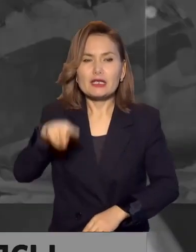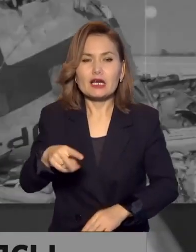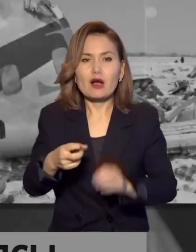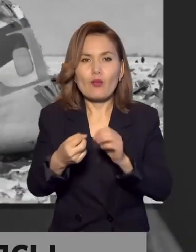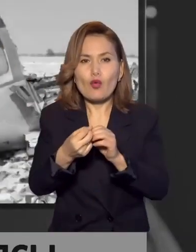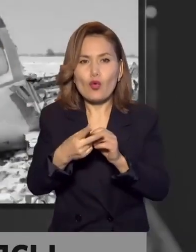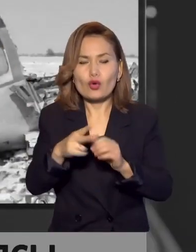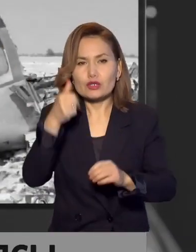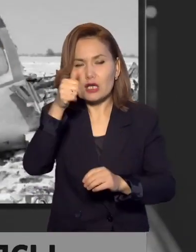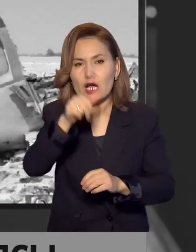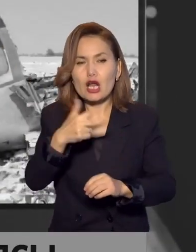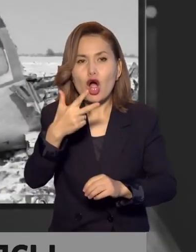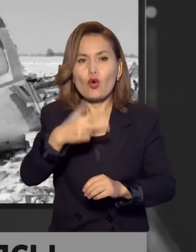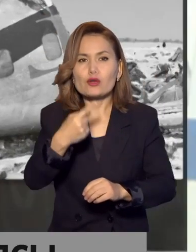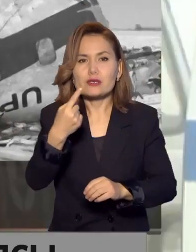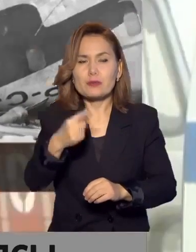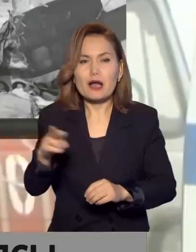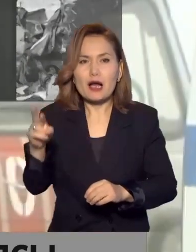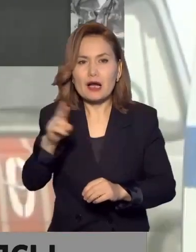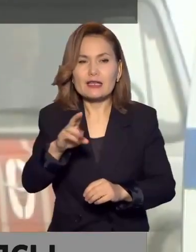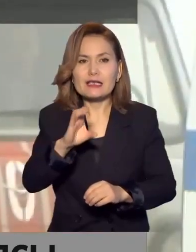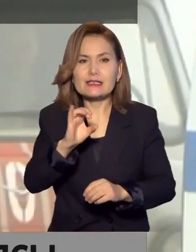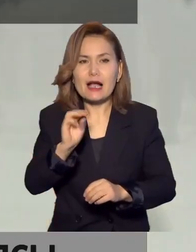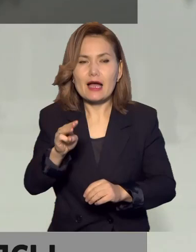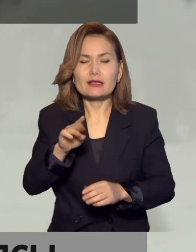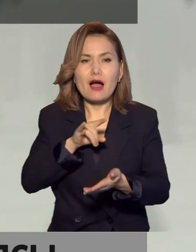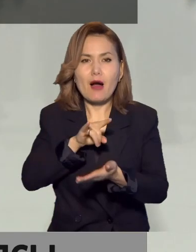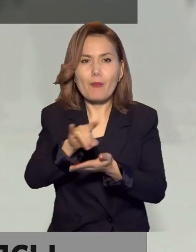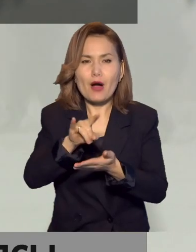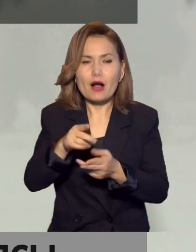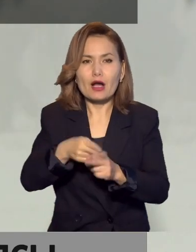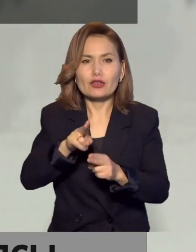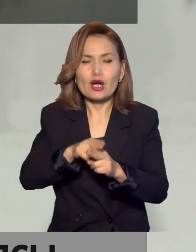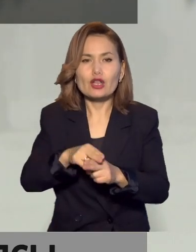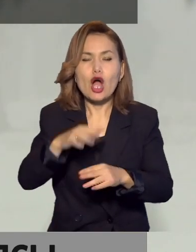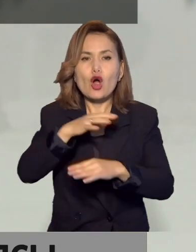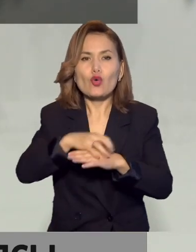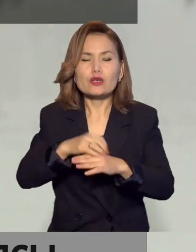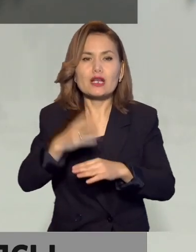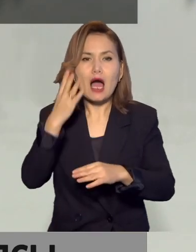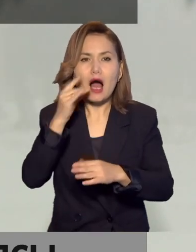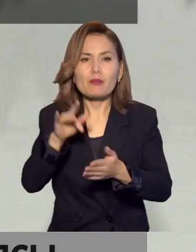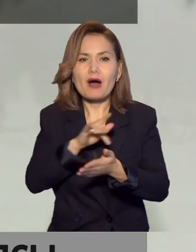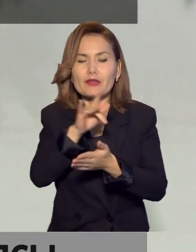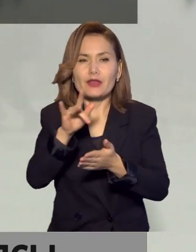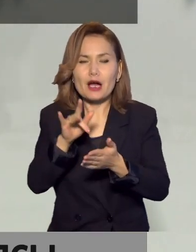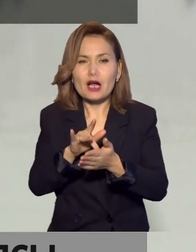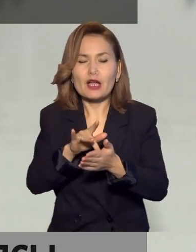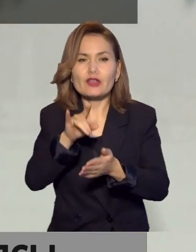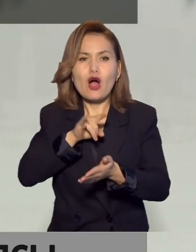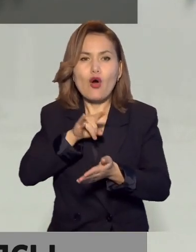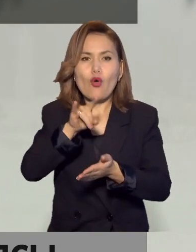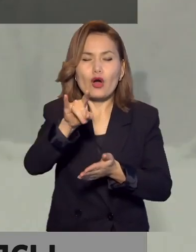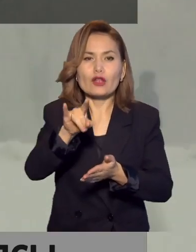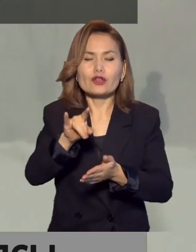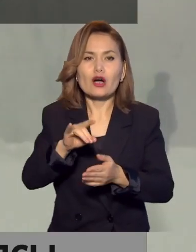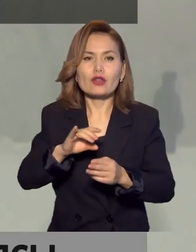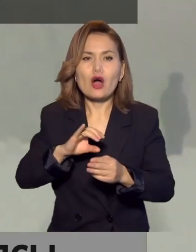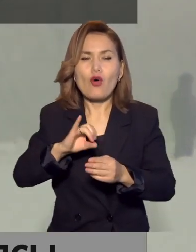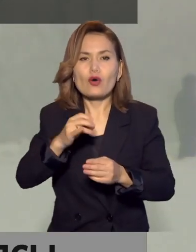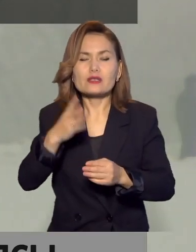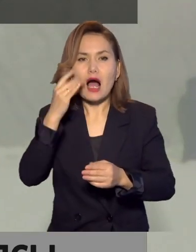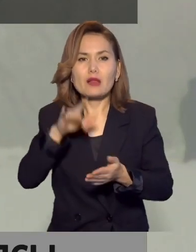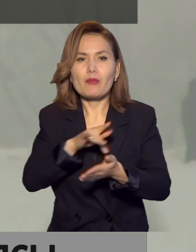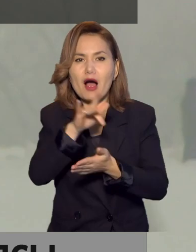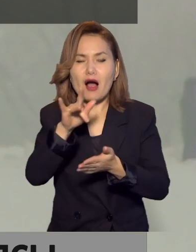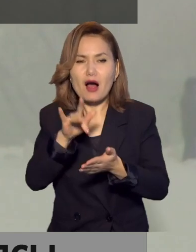жыл 31-ші ғанқтар. Скат авиакампаниясының лайнері көкшетау алматы бағытында шекарейсті орындау кезінде 13-тіға сананың